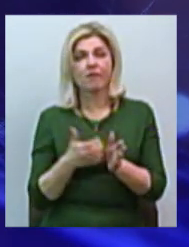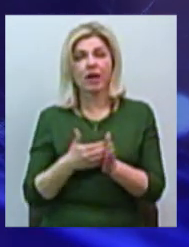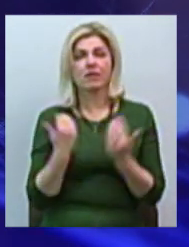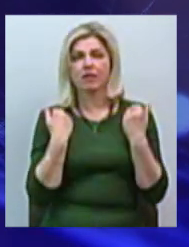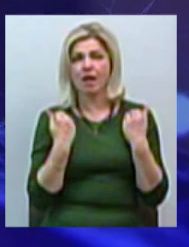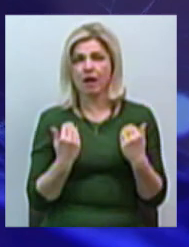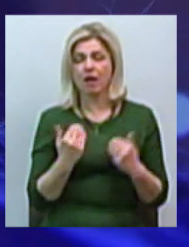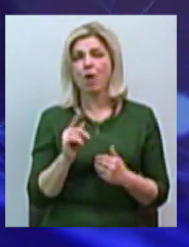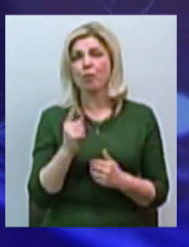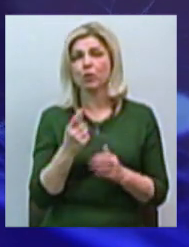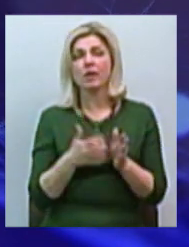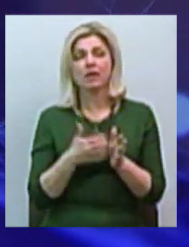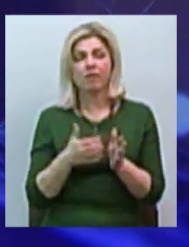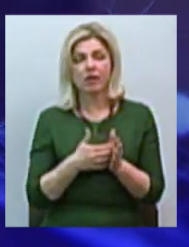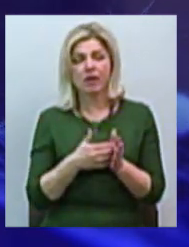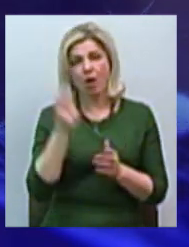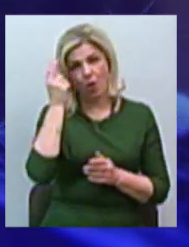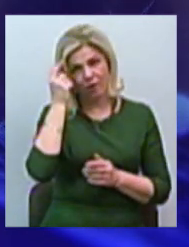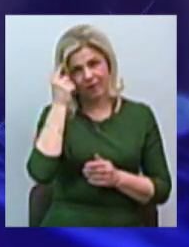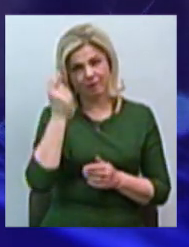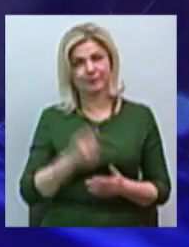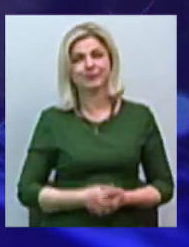а потому, что не хватает тяги в голове.